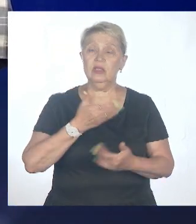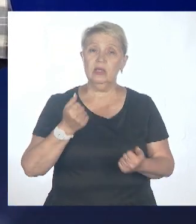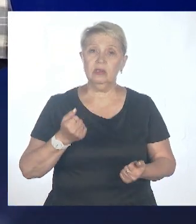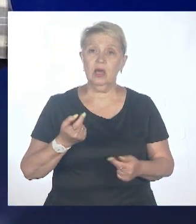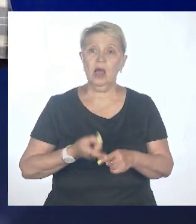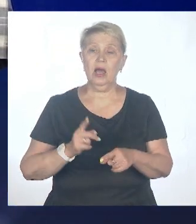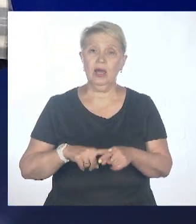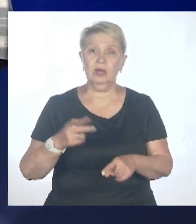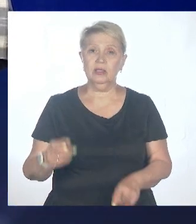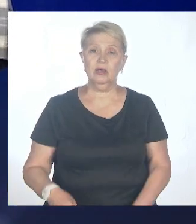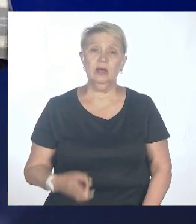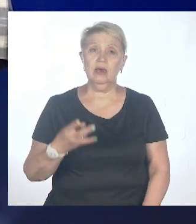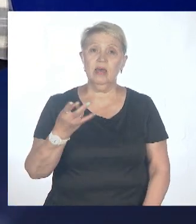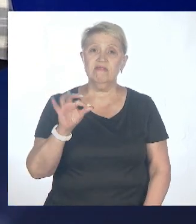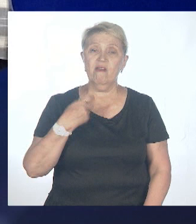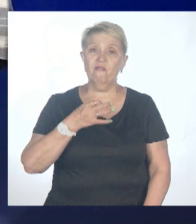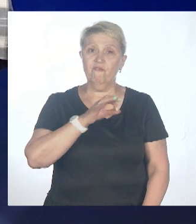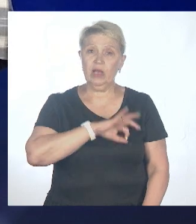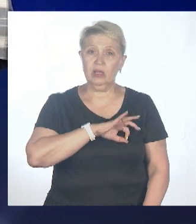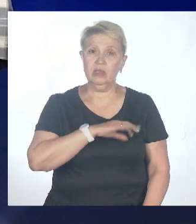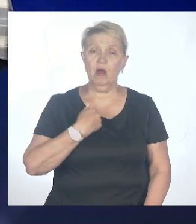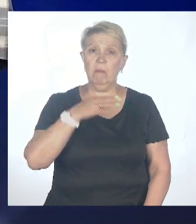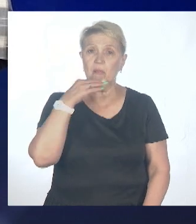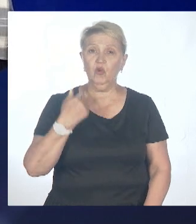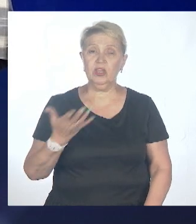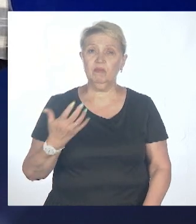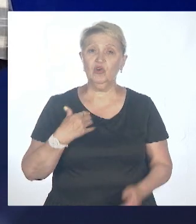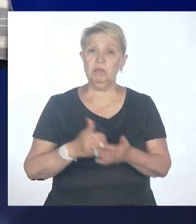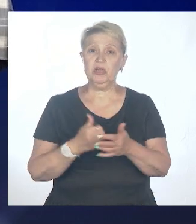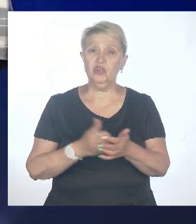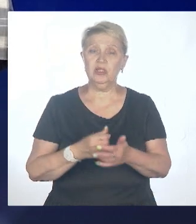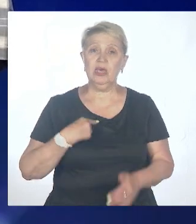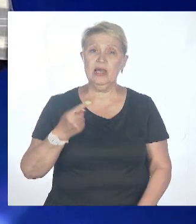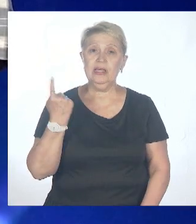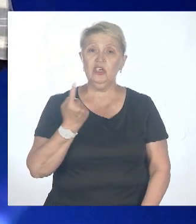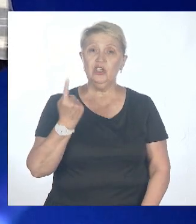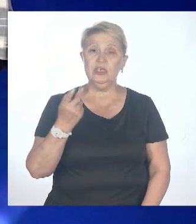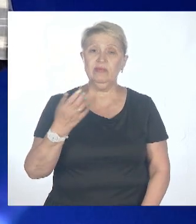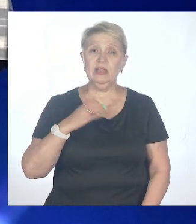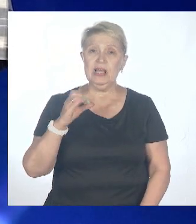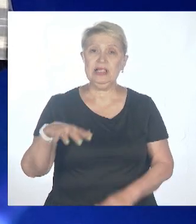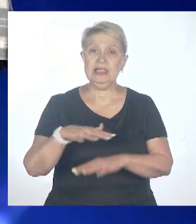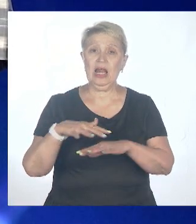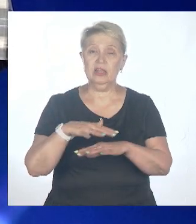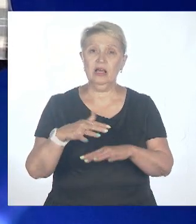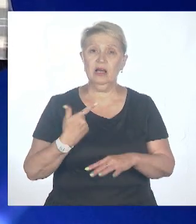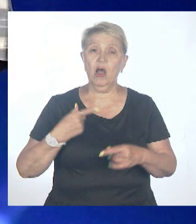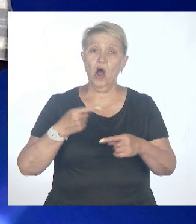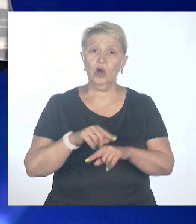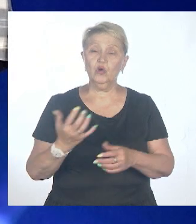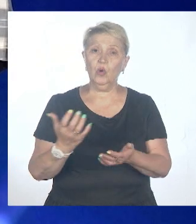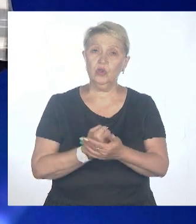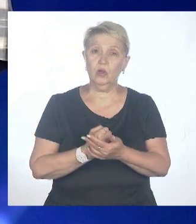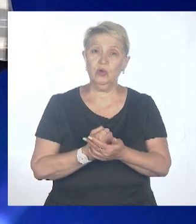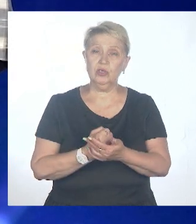Это невыгодно по многим причинам. Единственная страна, которой удалось наладить масштабное производство, реально